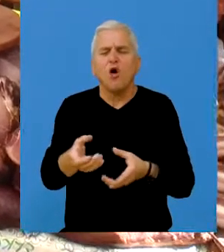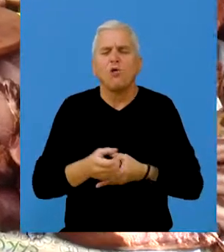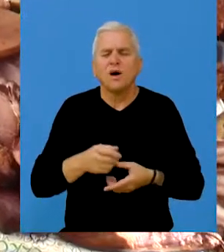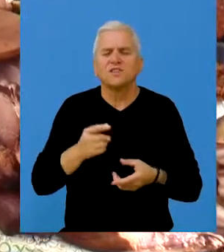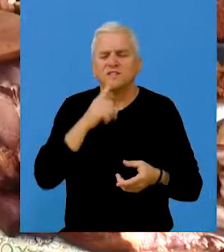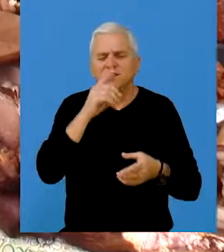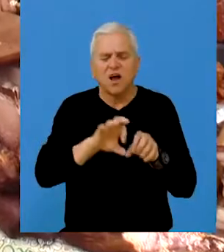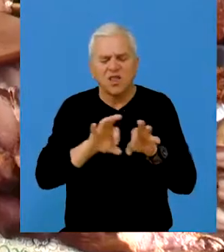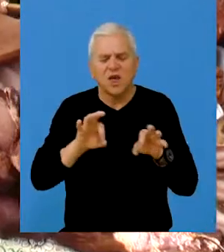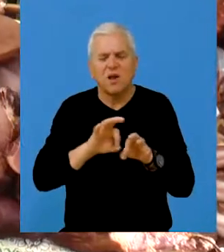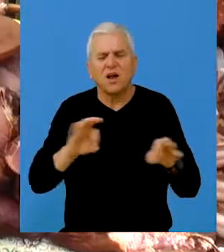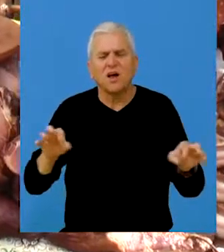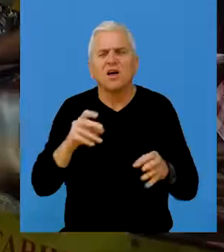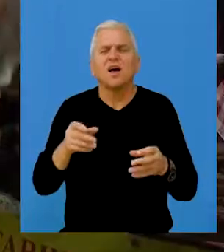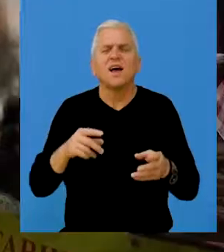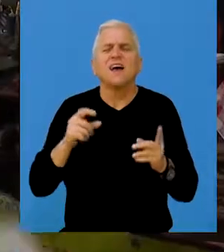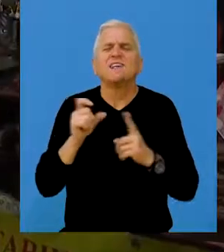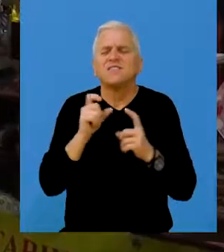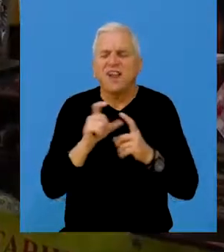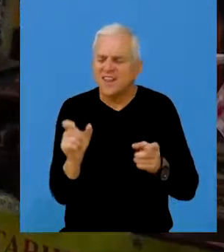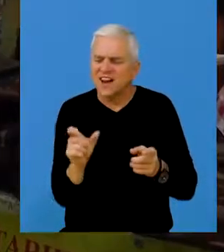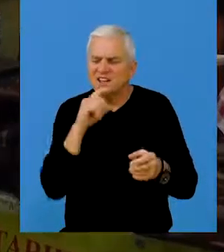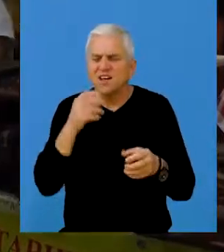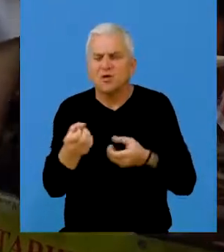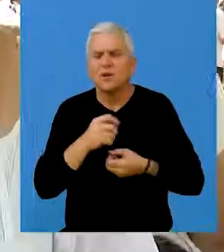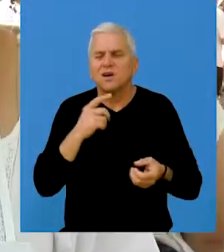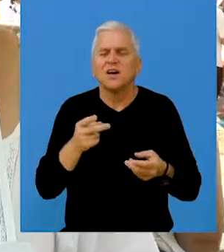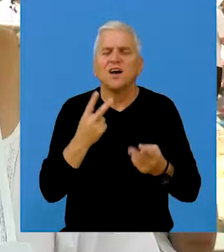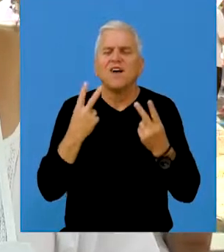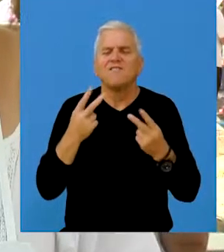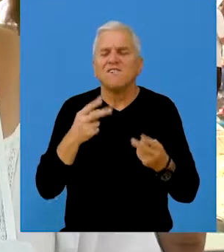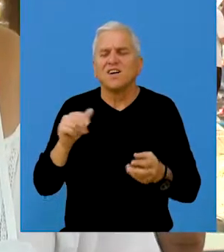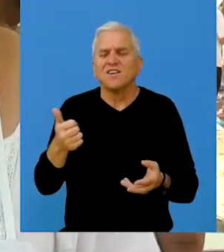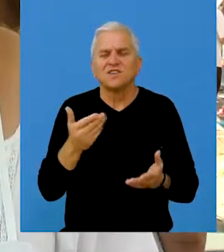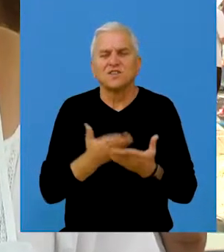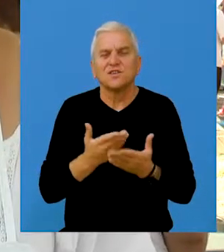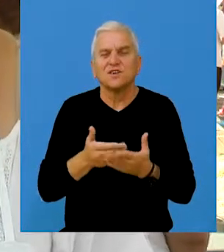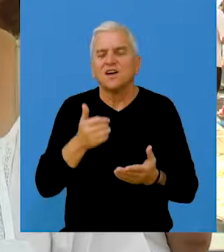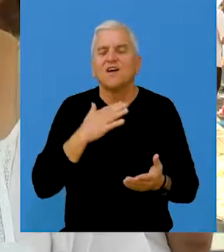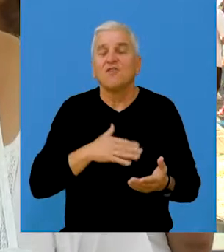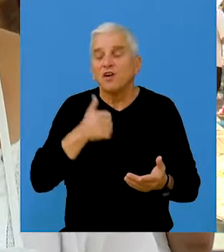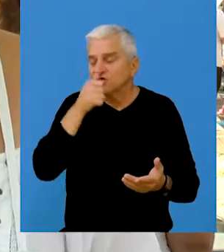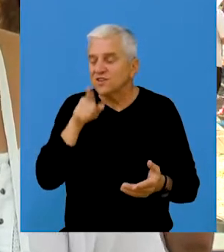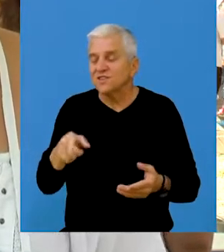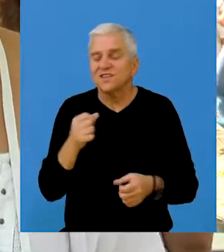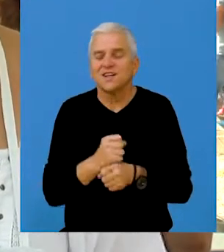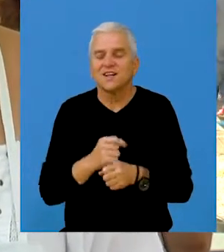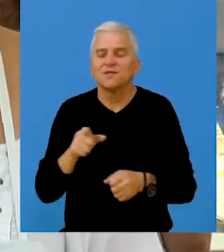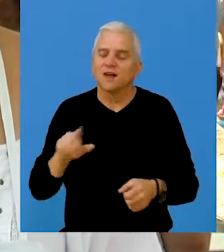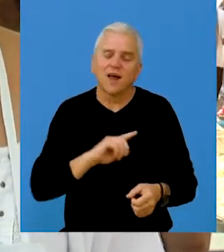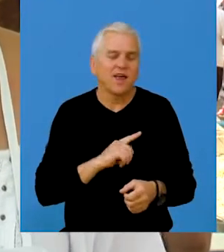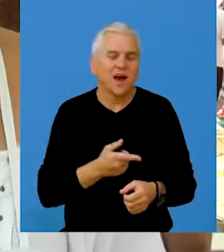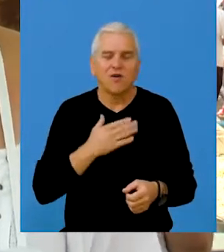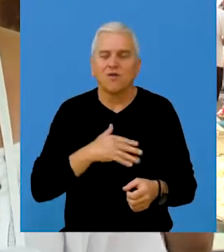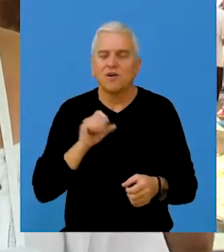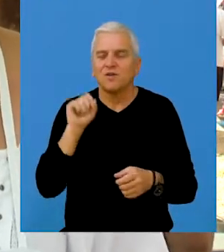debrecinko, basica, sefalada i još mnogo toga što mi radimo. Najbitnije je da se voli šta se radi. Ja ovo